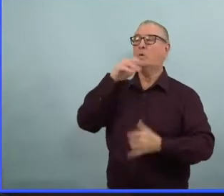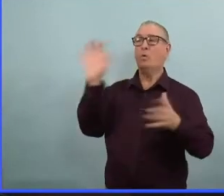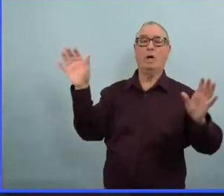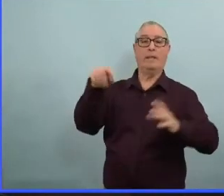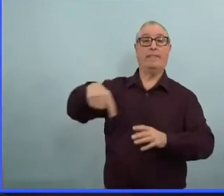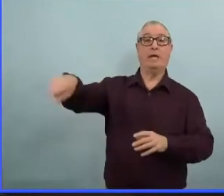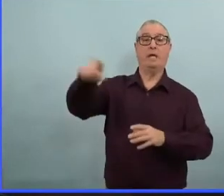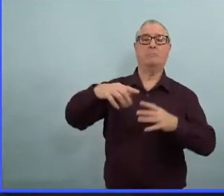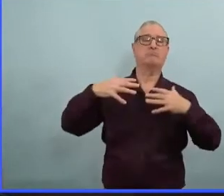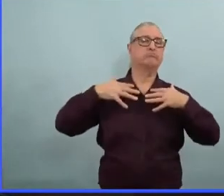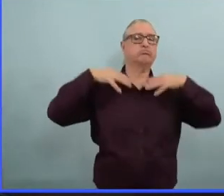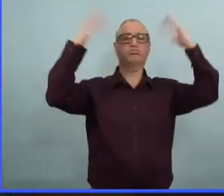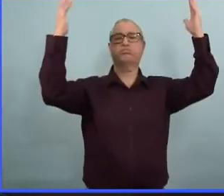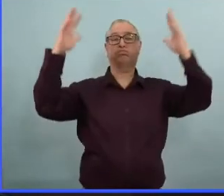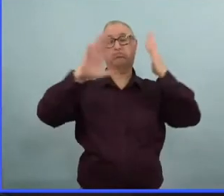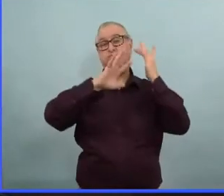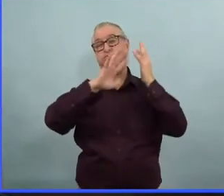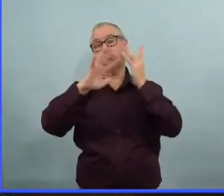Du Brandon Sun